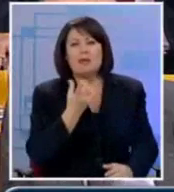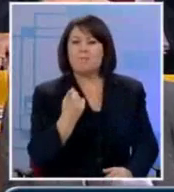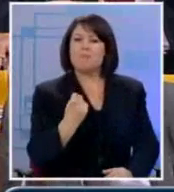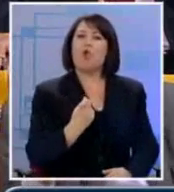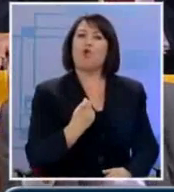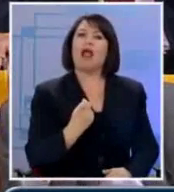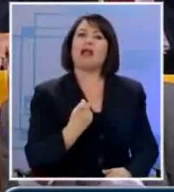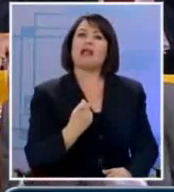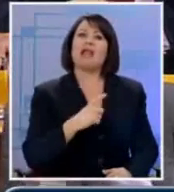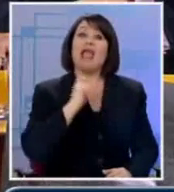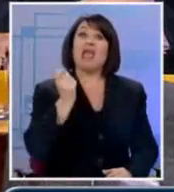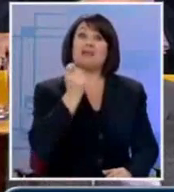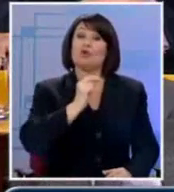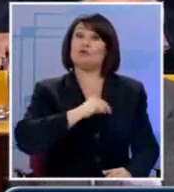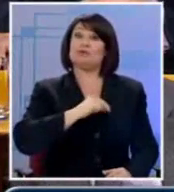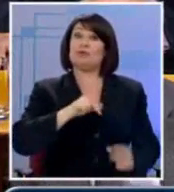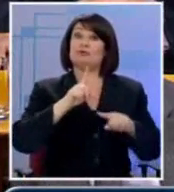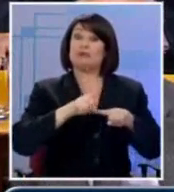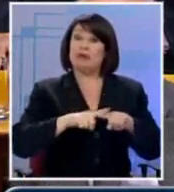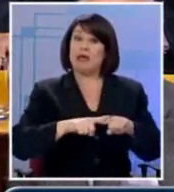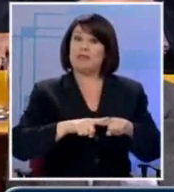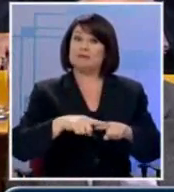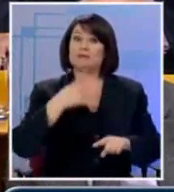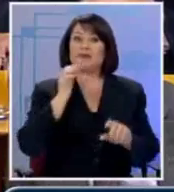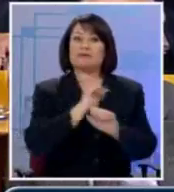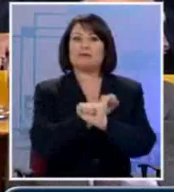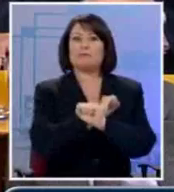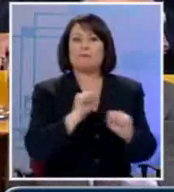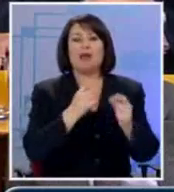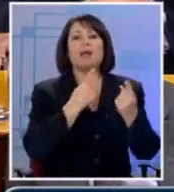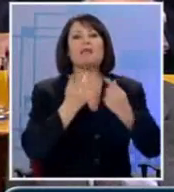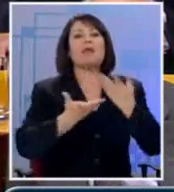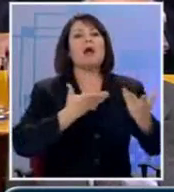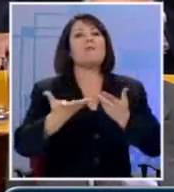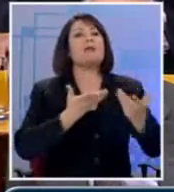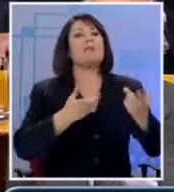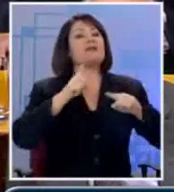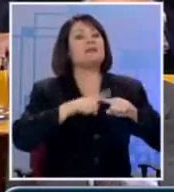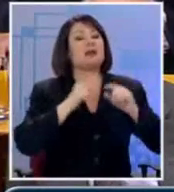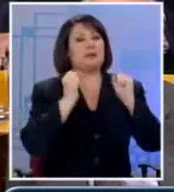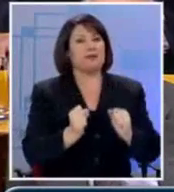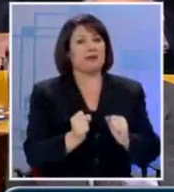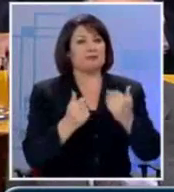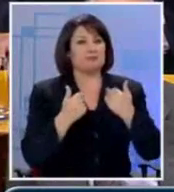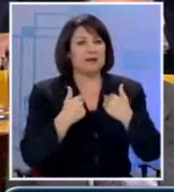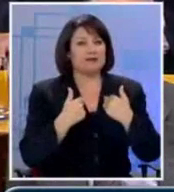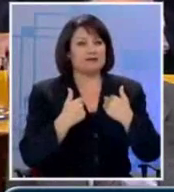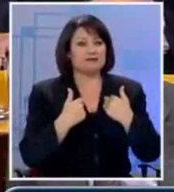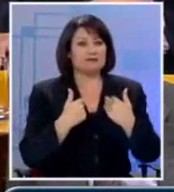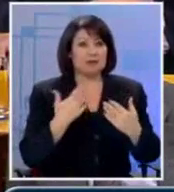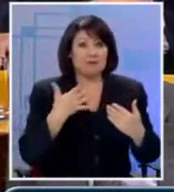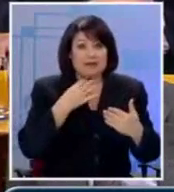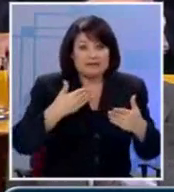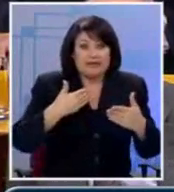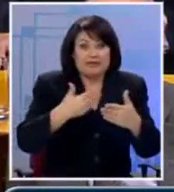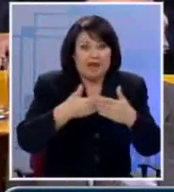το εθνικό συμφέρον, υπονόμευσε την διαπραγματευτική θέση της χώρας στην τελική φάση της